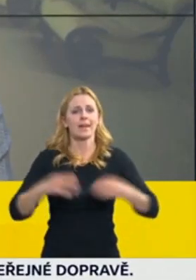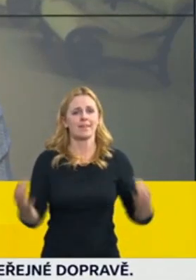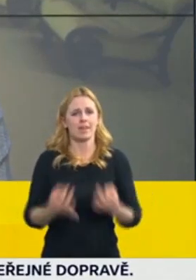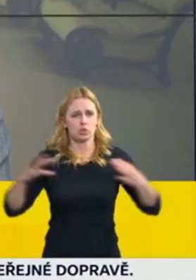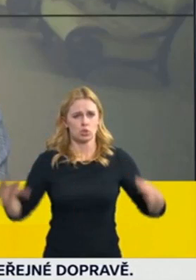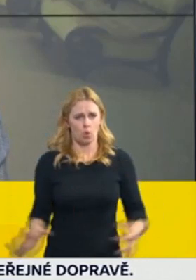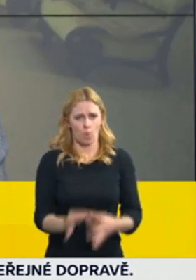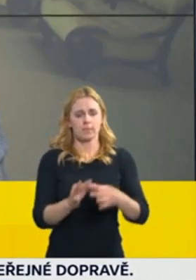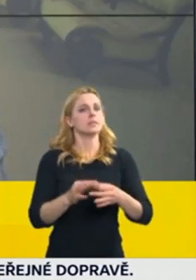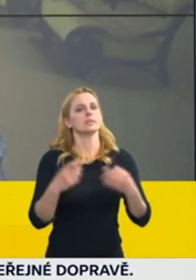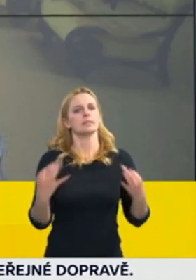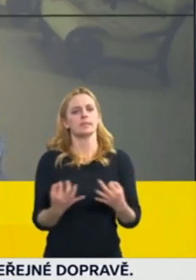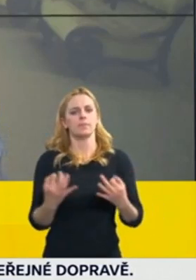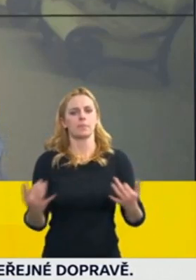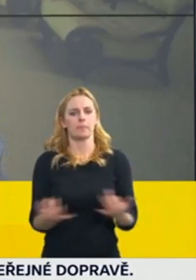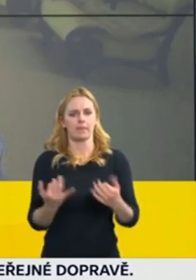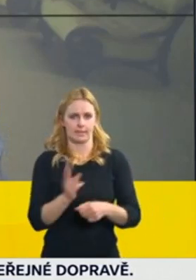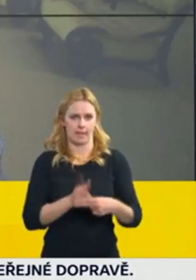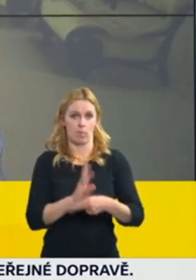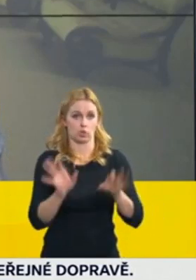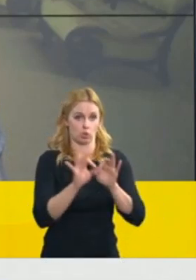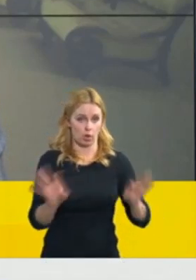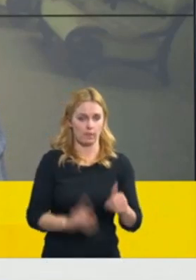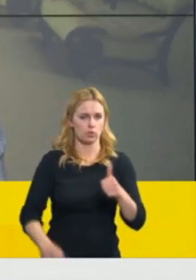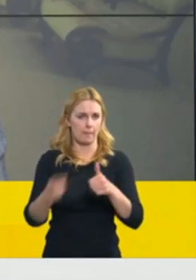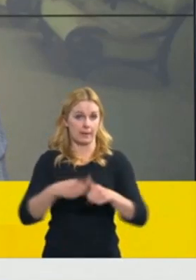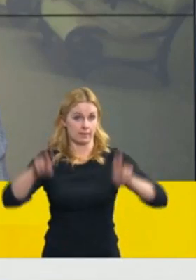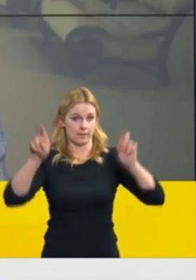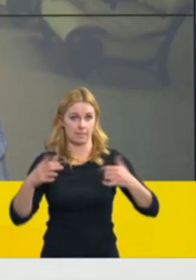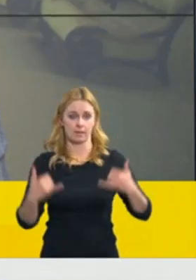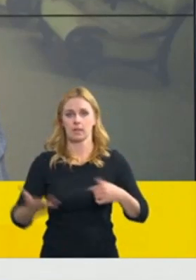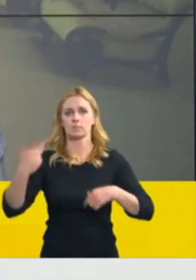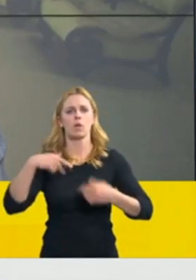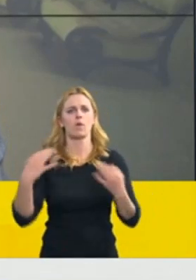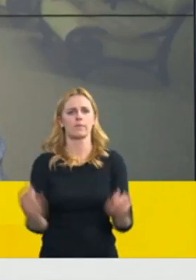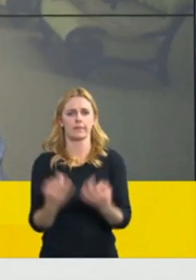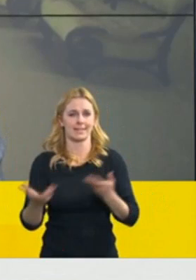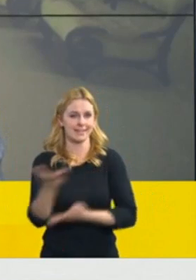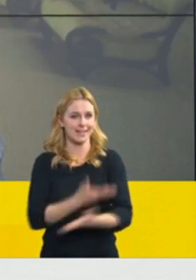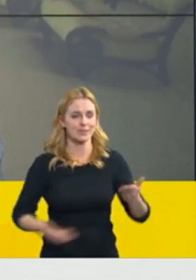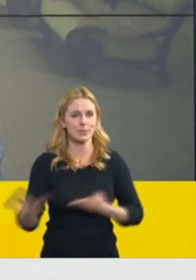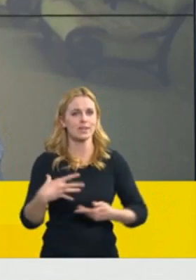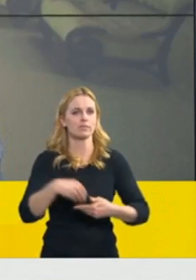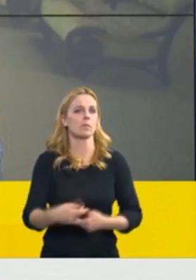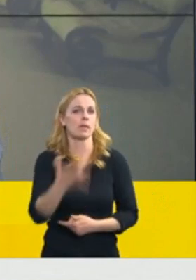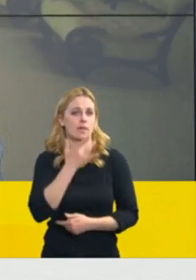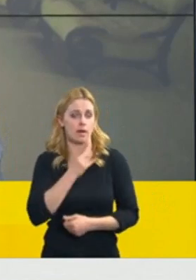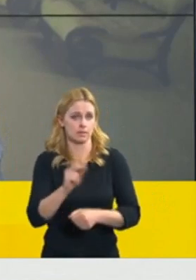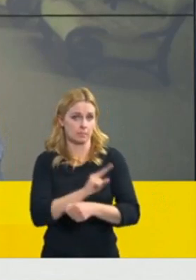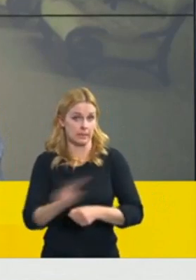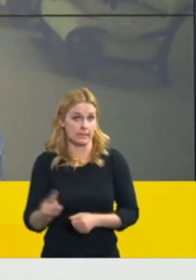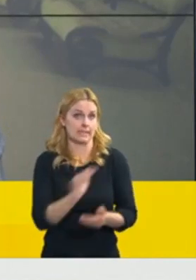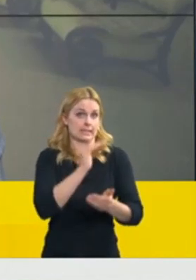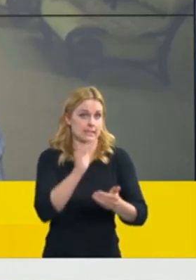prvním tématem byla vlastně diskuze o tom, jak naplnit ten slib, který jsme dali